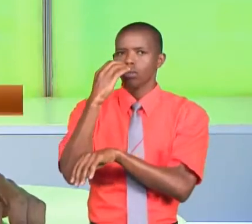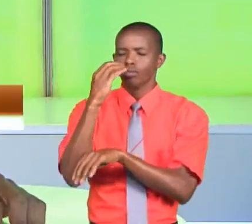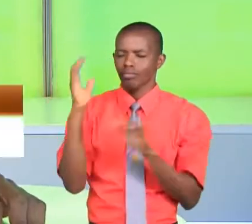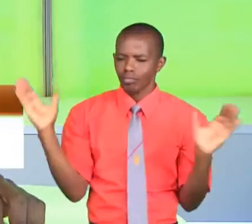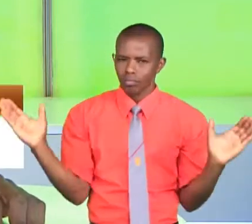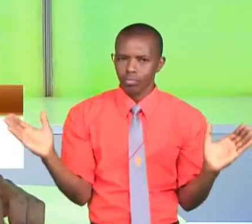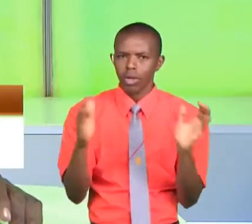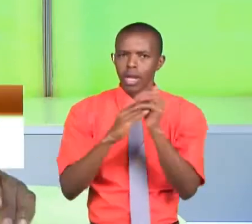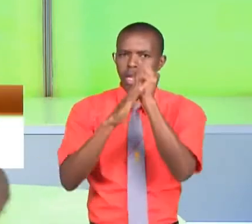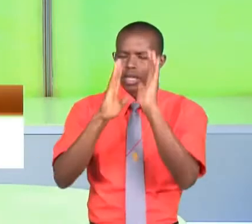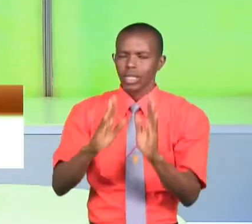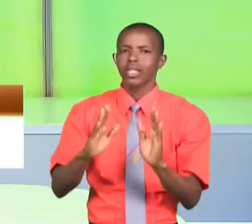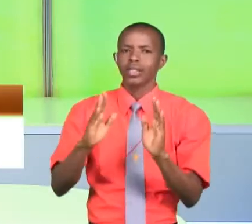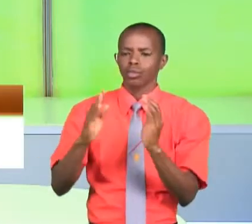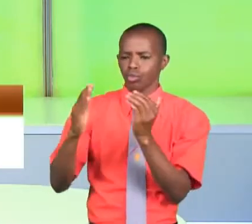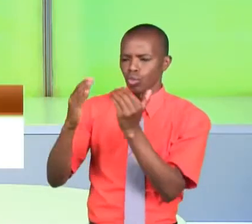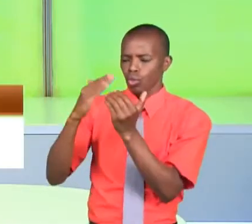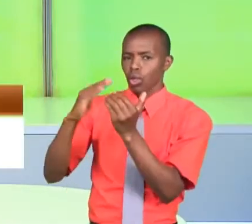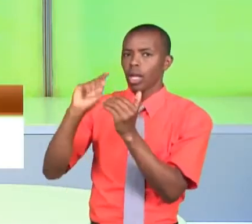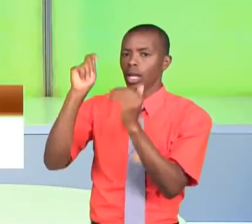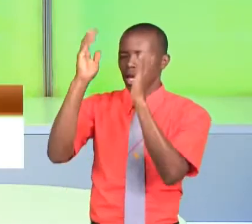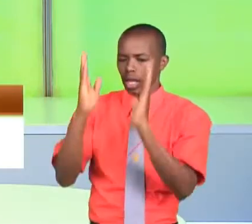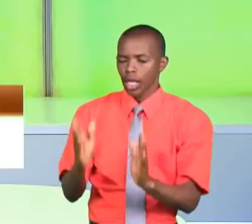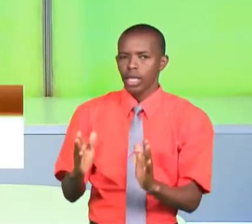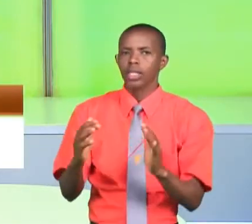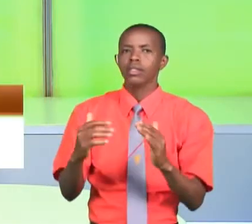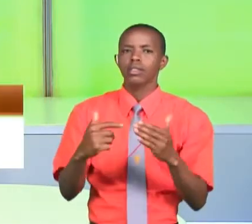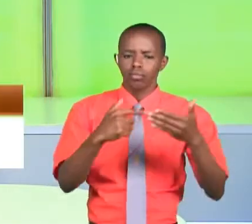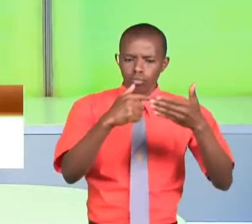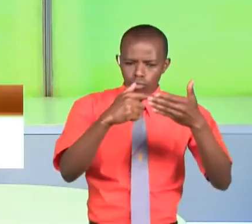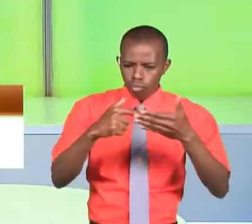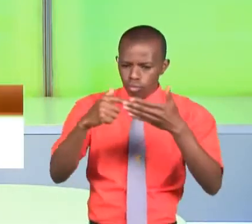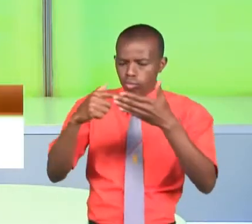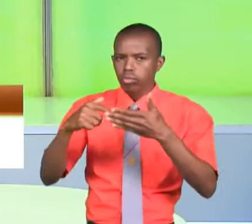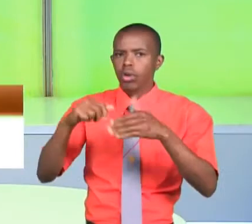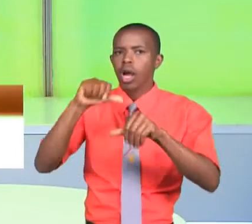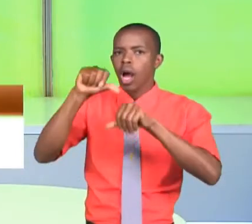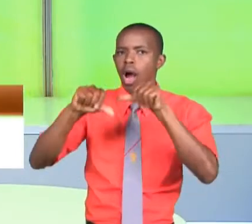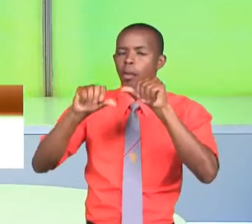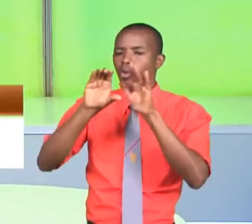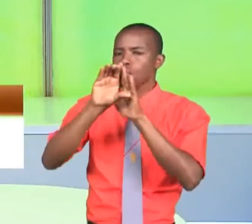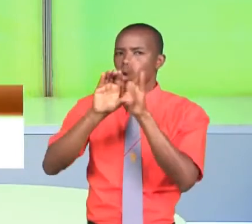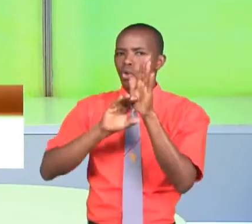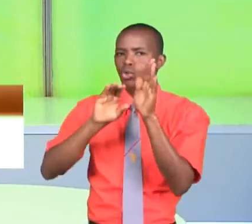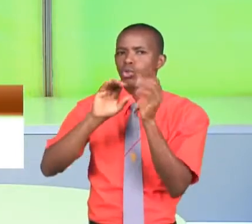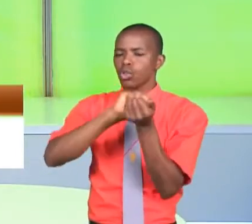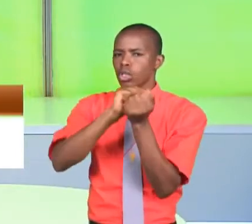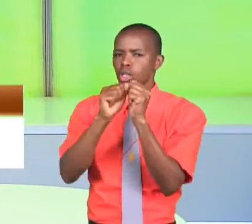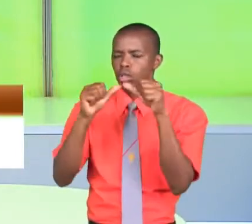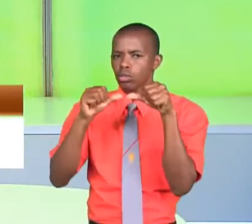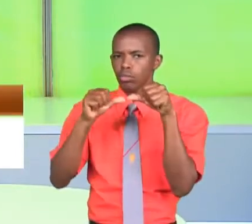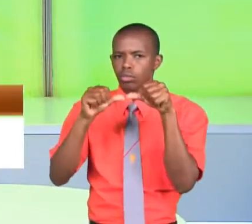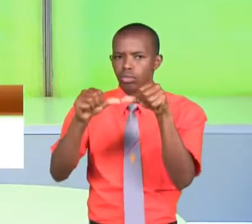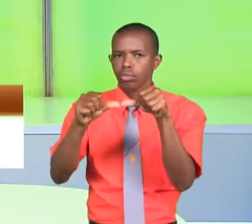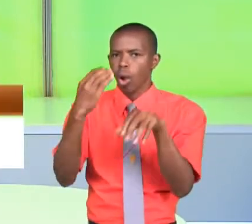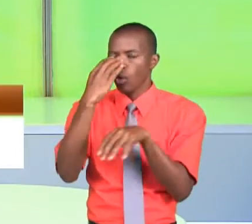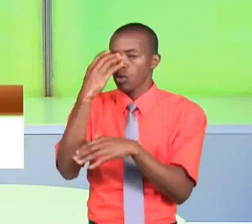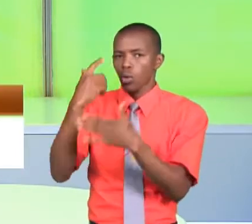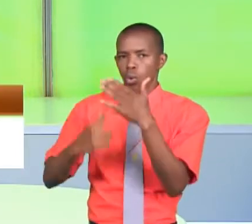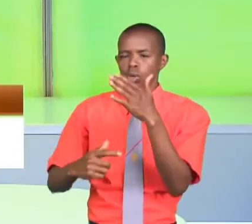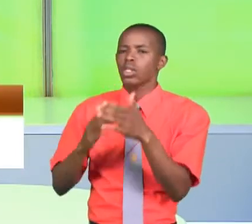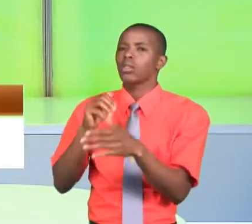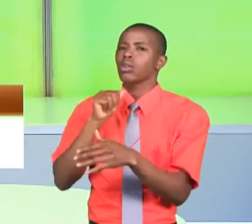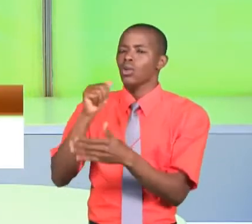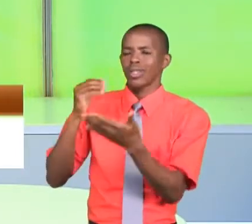kueka mbele maitaji ya wa Kenya Wakati mazungumzo kuhusu marekebisho ya katiba ya napuendelea Ruto amesema kuwasi haki